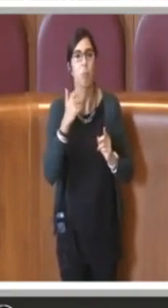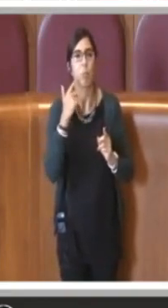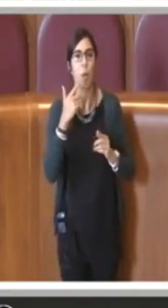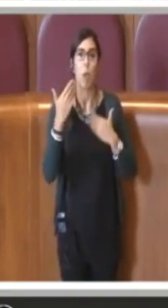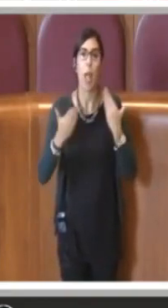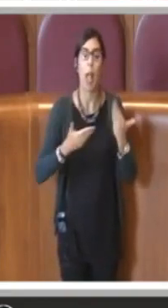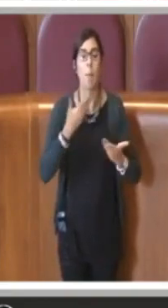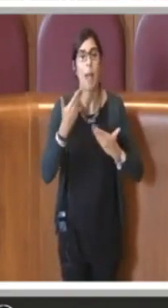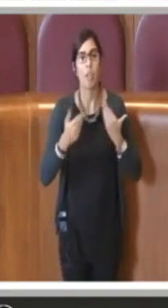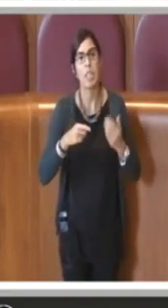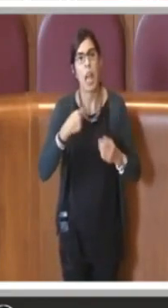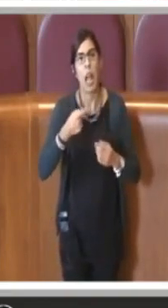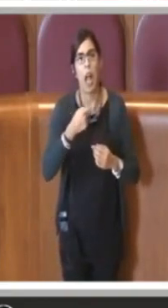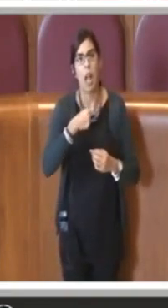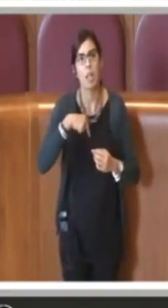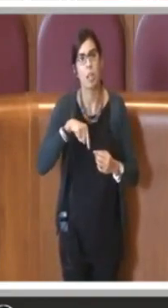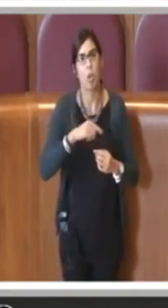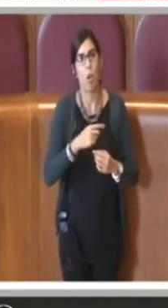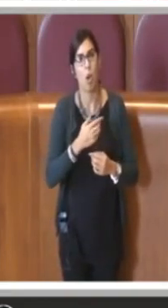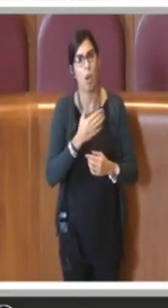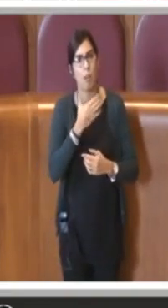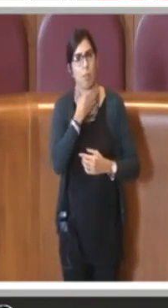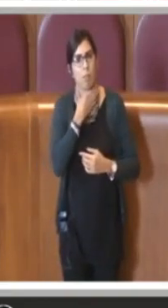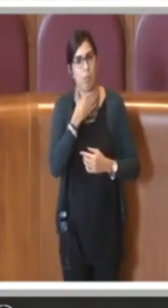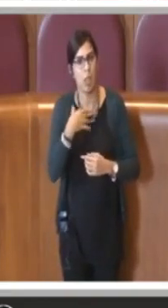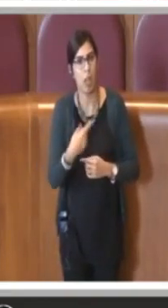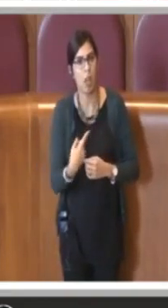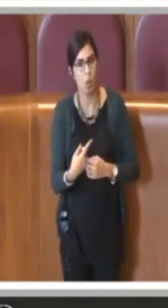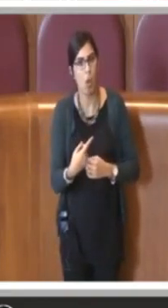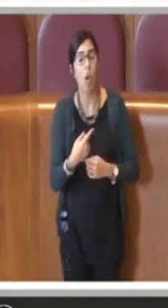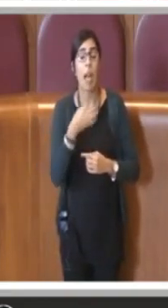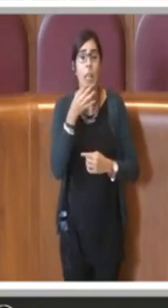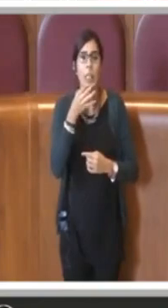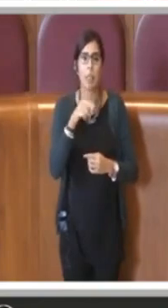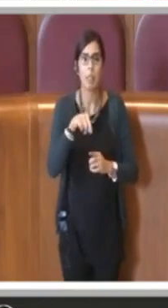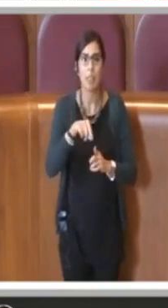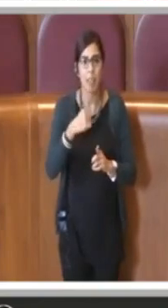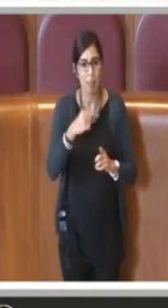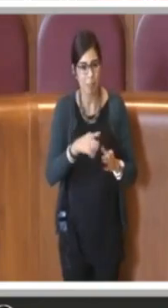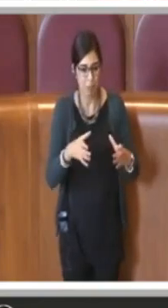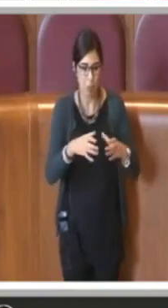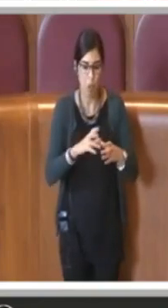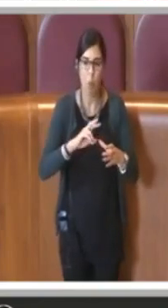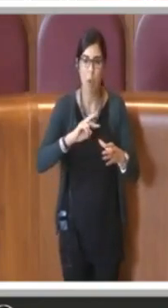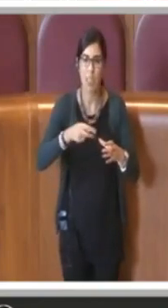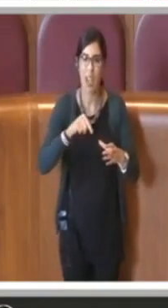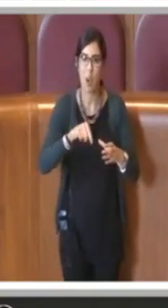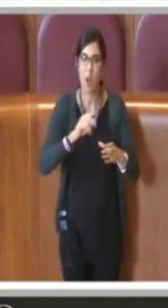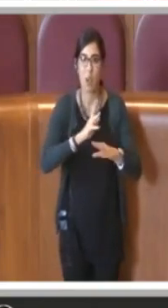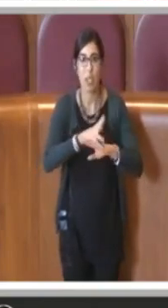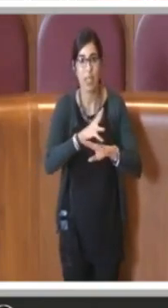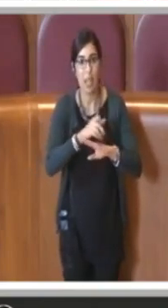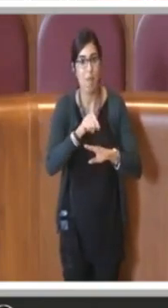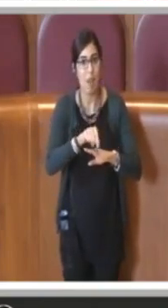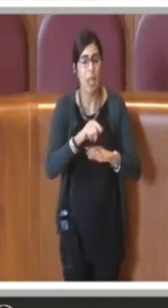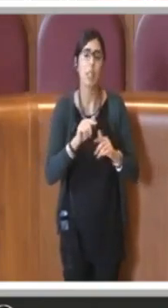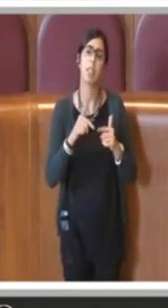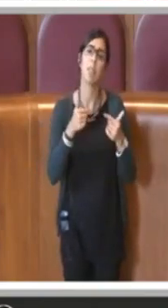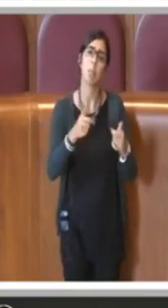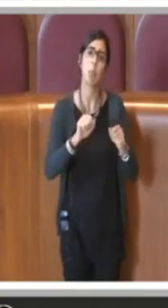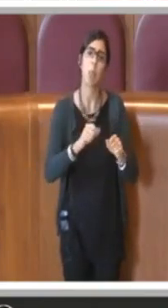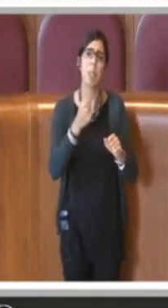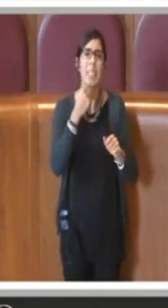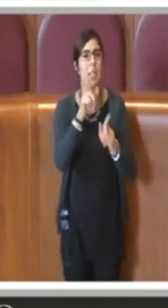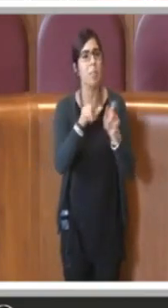siamo ancora pienamente immersi. Questa seconda tipologia di interventi dà la possibilità ai gestori delle